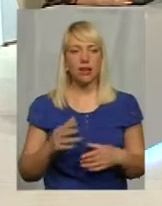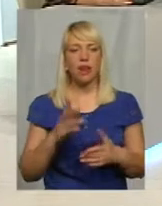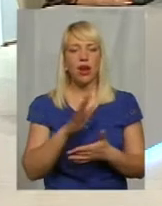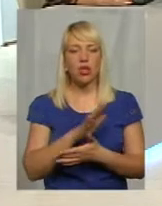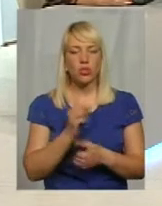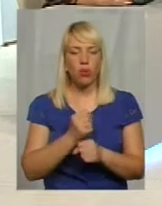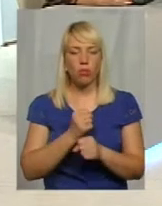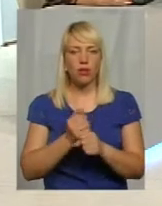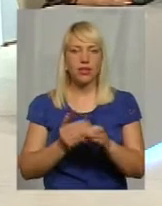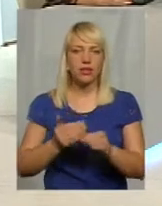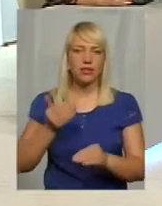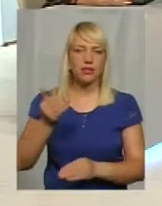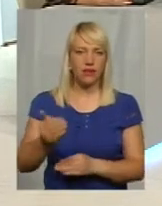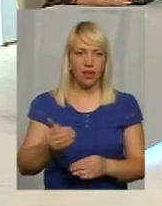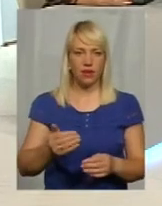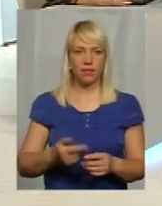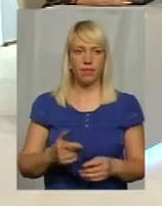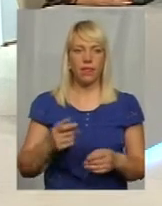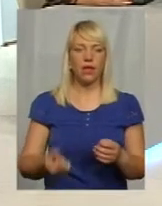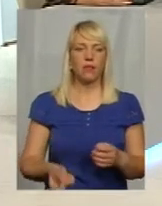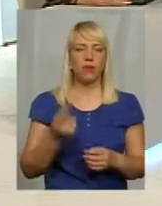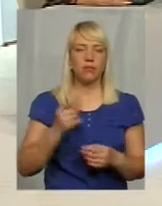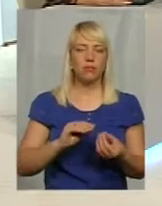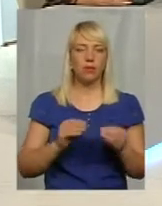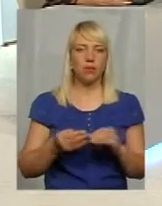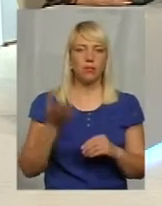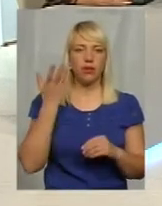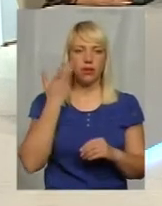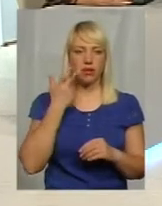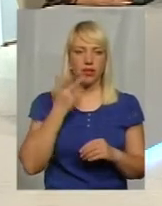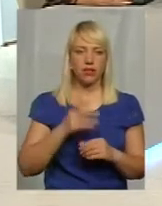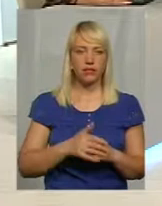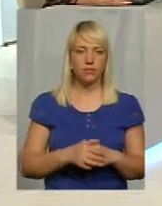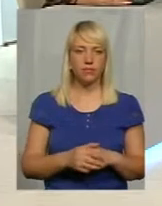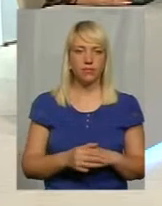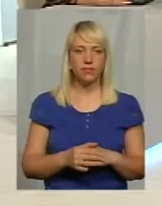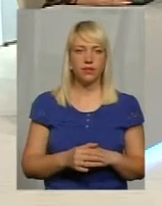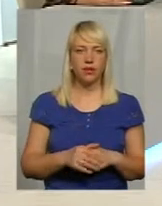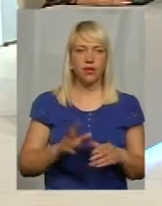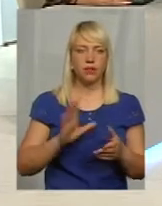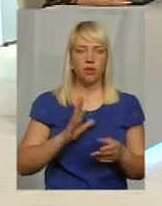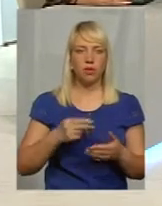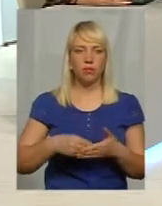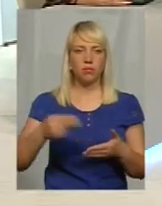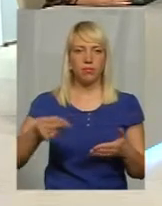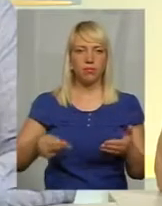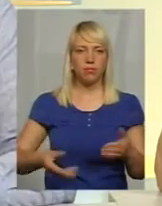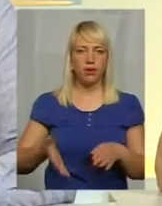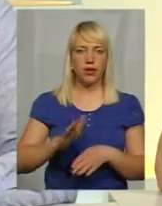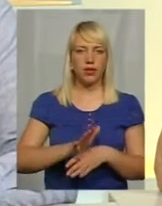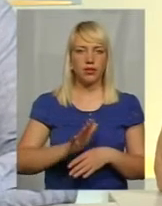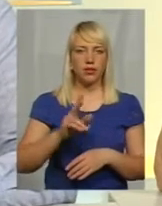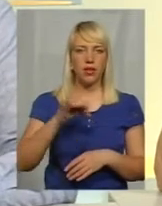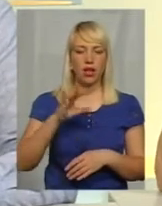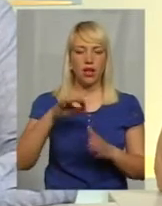коли ще був міністр спорта Павленко, і він тоді підписав указ, приказ, о тому, що